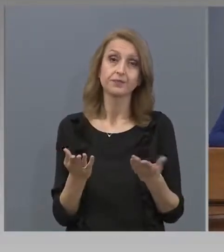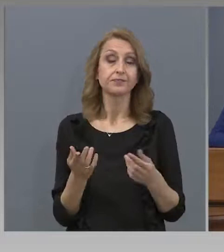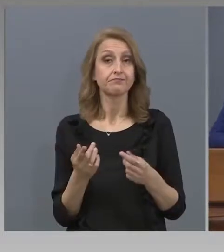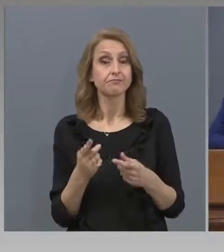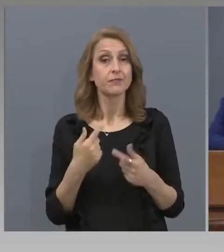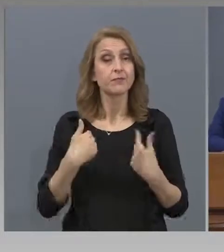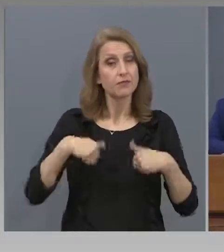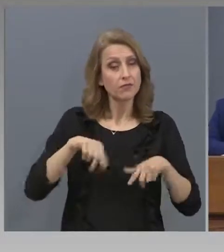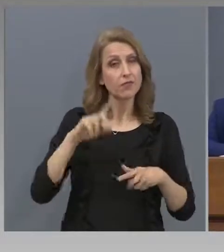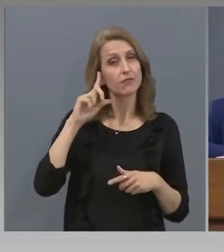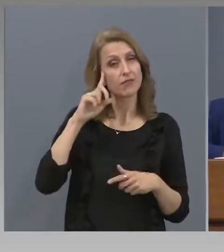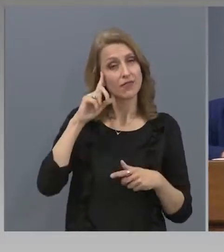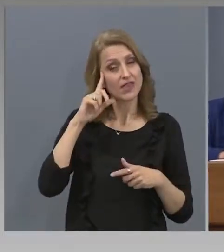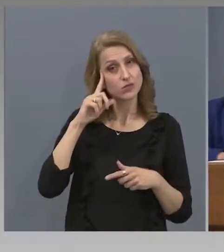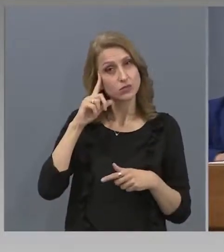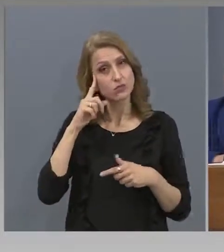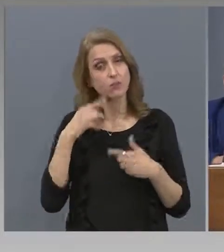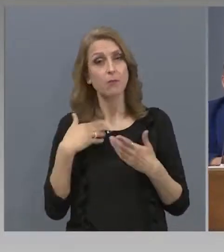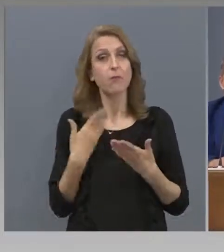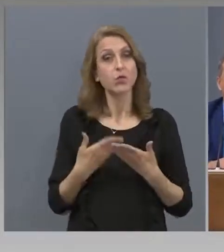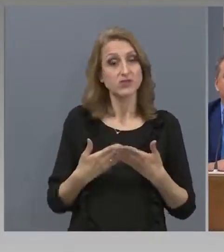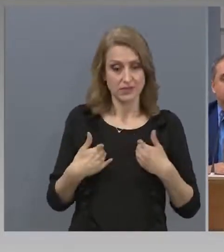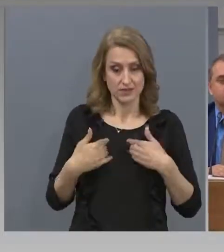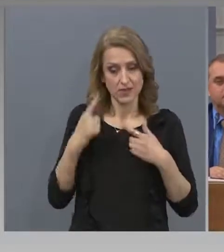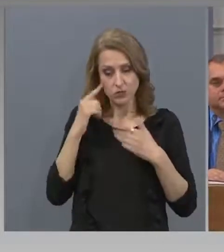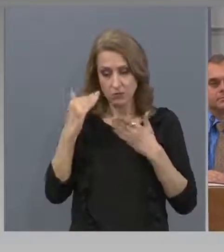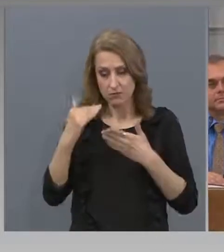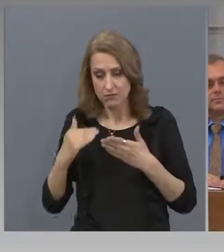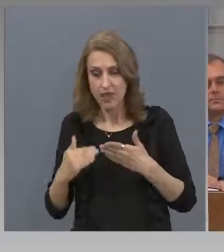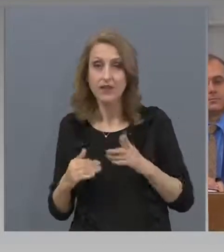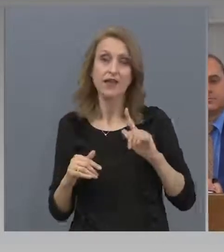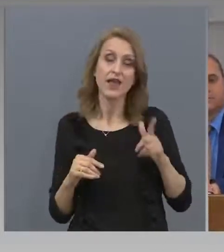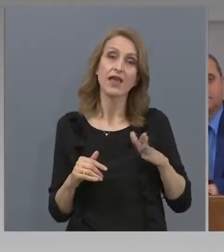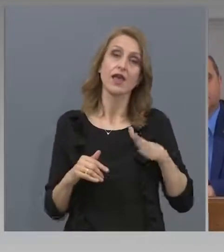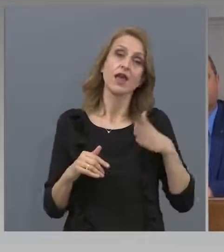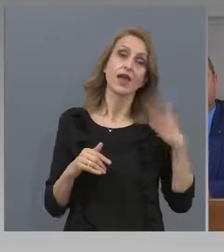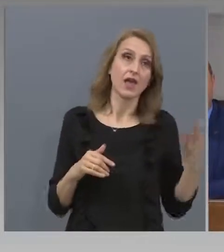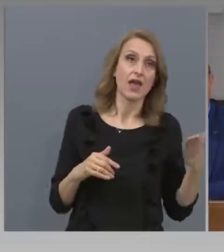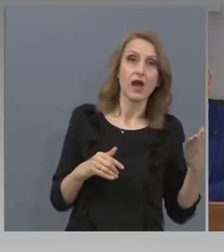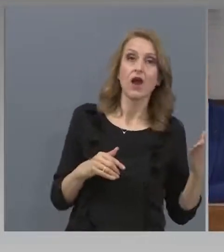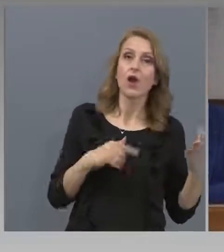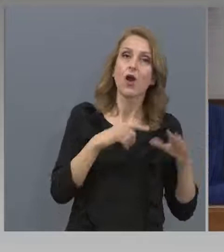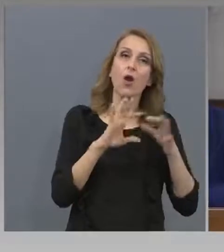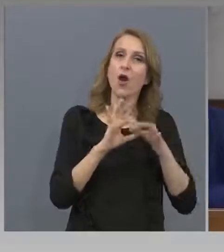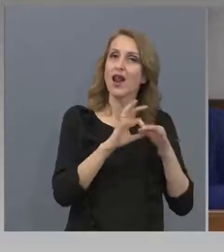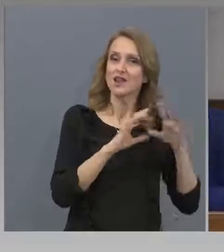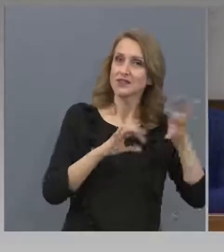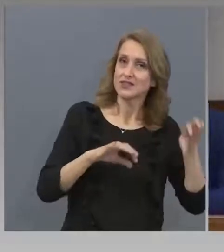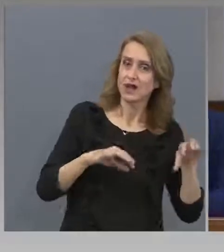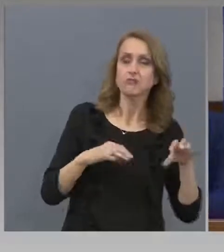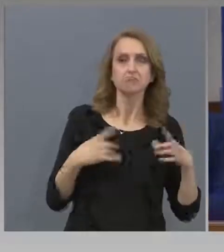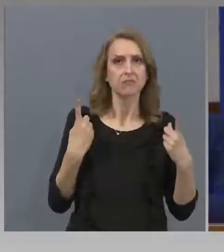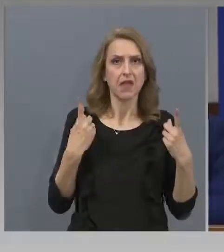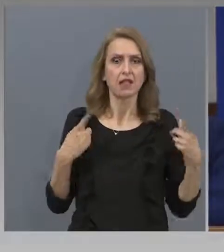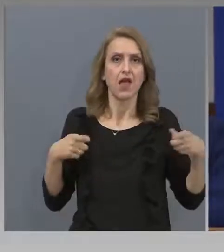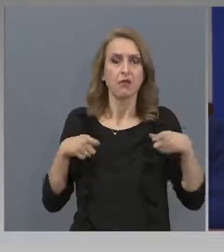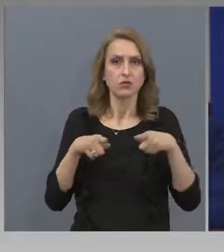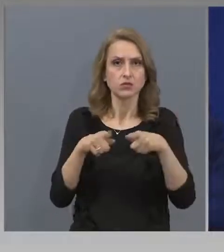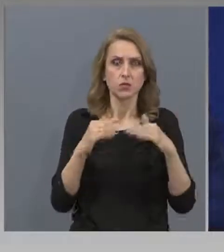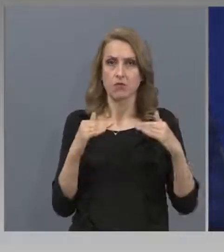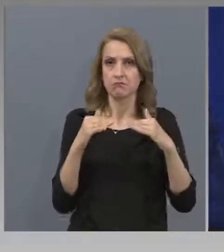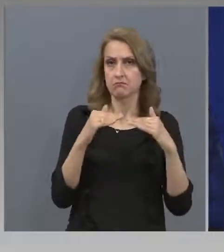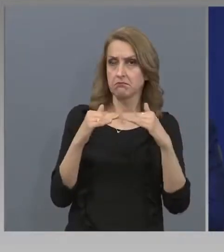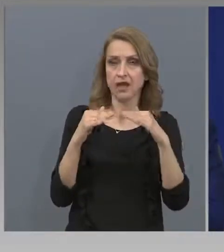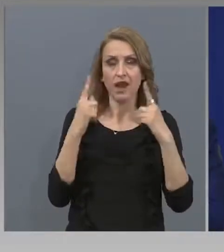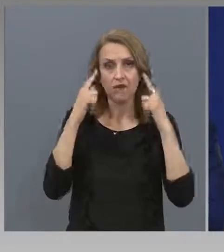позициите между нас и коалиционния партньор в областта на земеделието са в една посока, изключително близки и сходни.